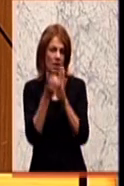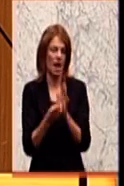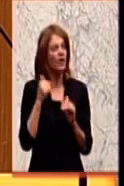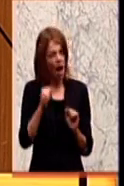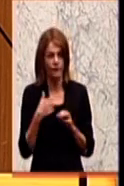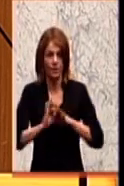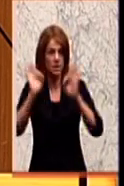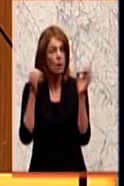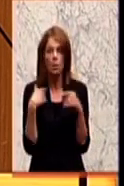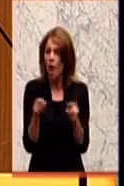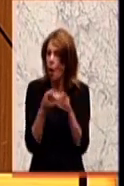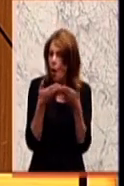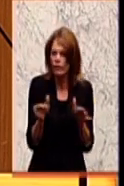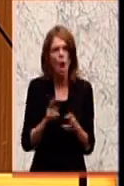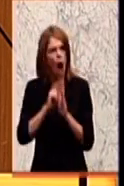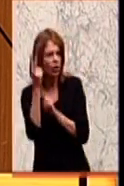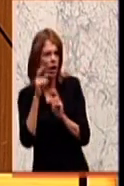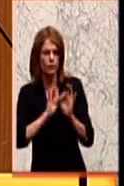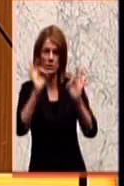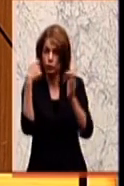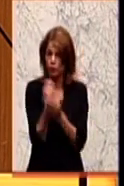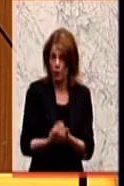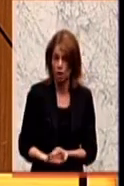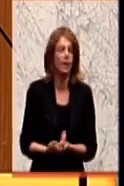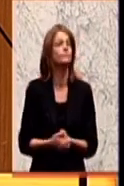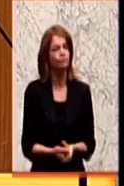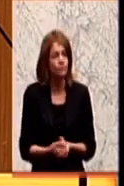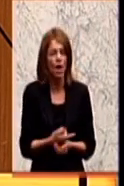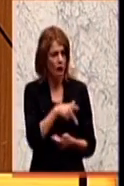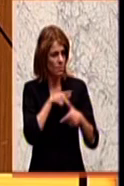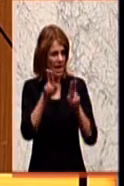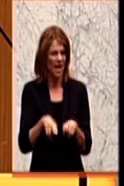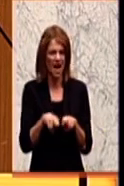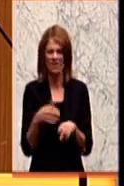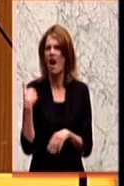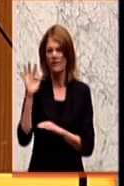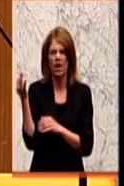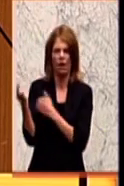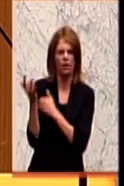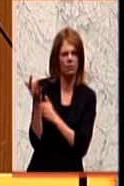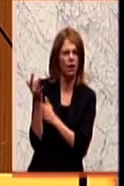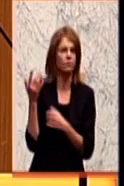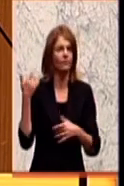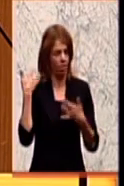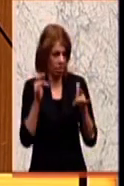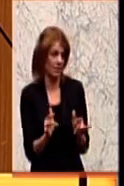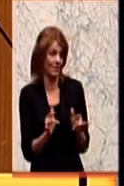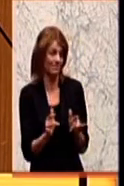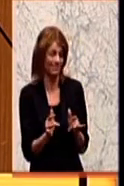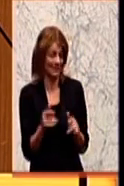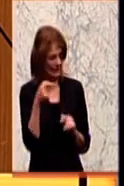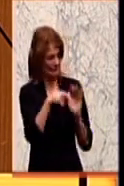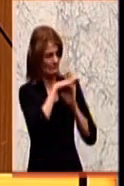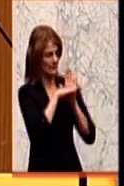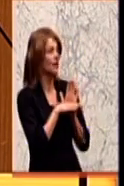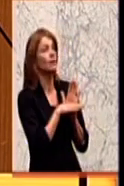bin natürlich auch offen für andere Verbesserungsvorschläge. Aber Sie haben schon recht, es hat sich natürlich viel Kritik gezeigt zu dieser Regelung.